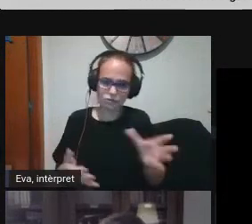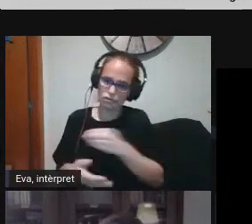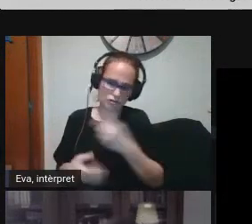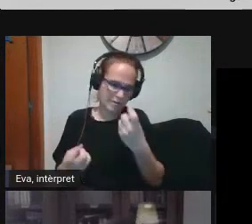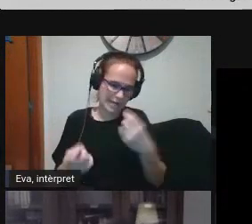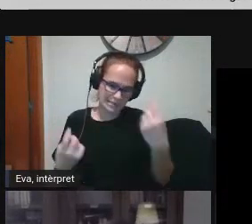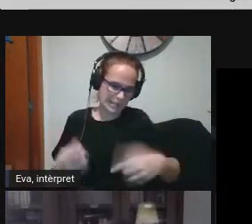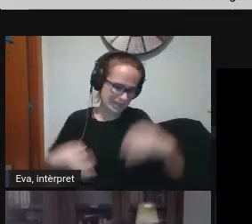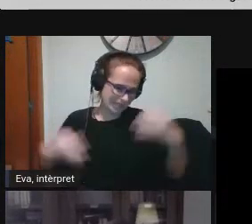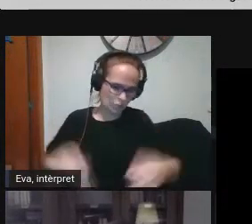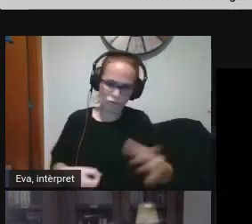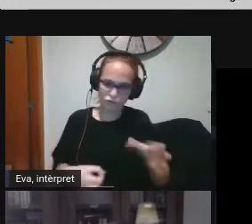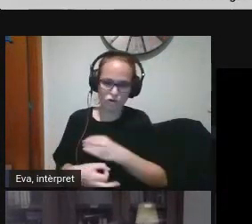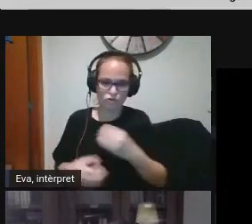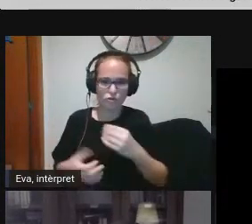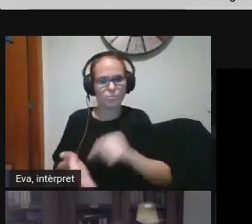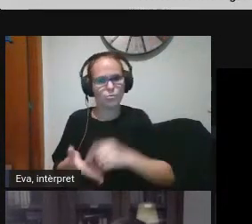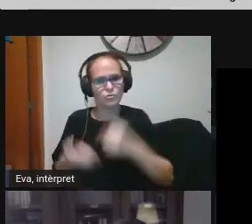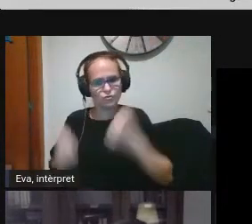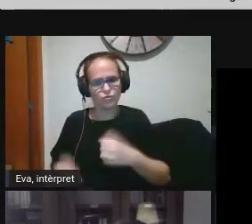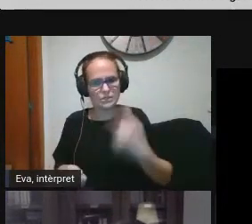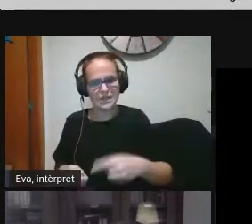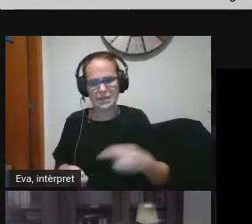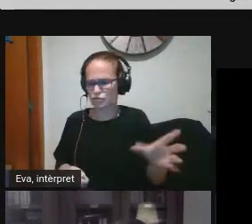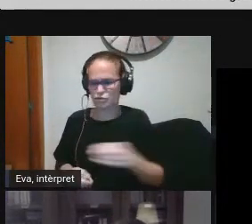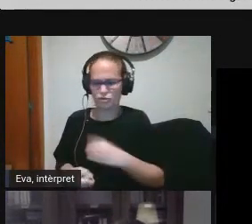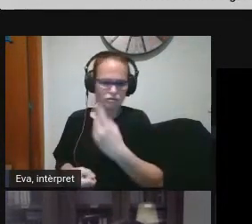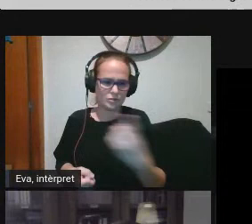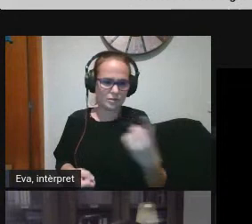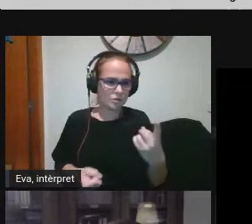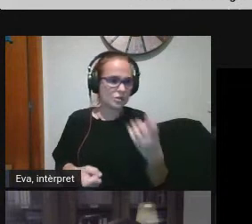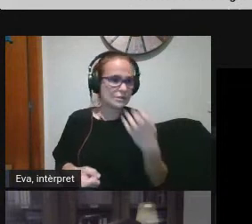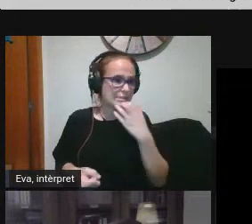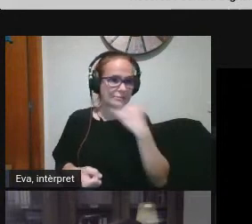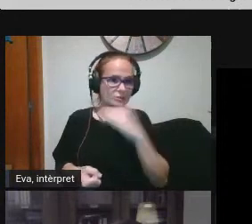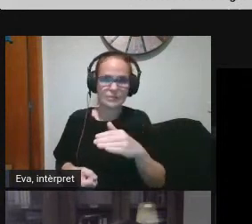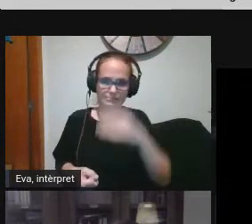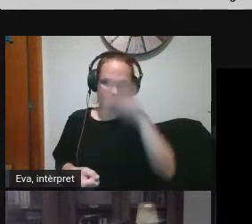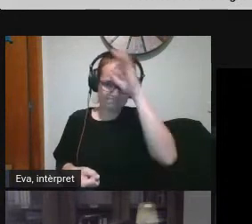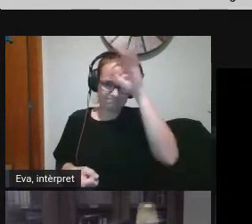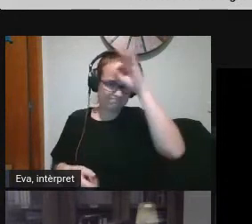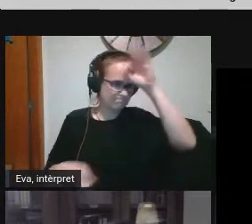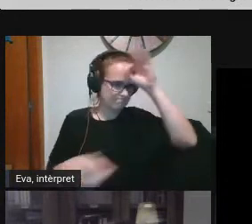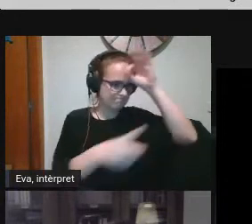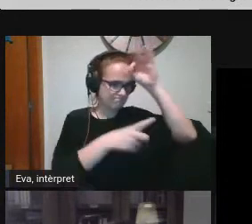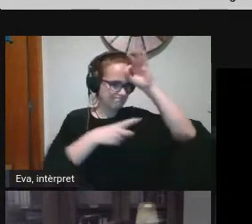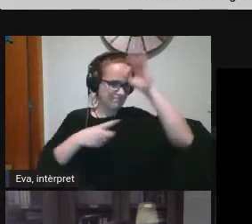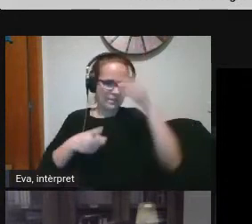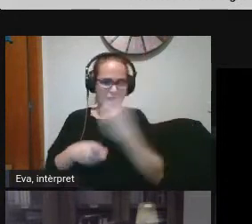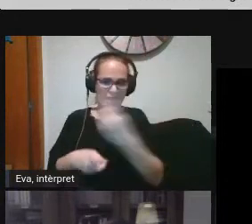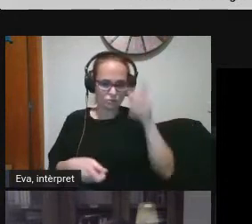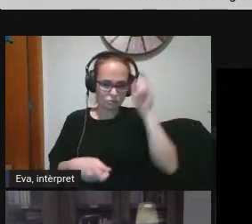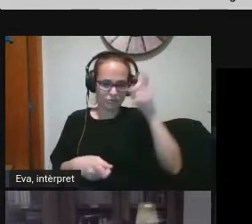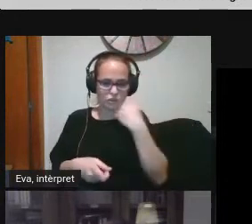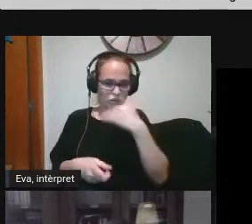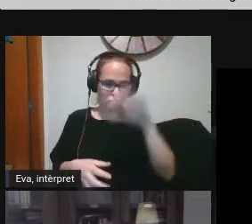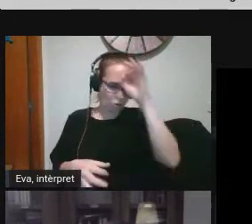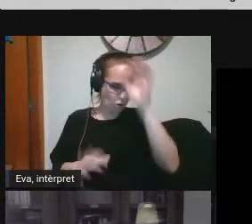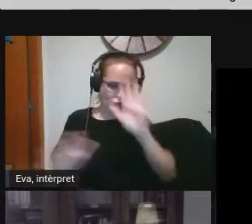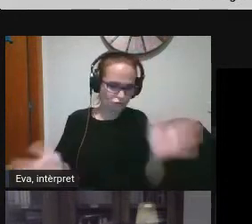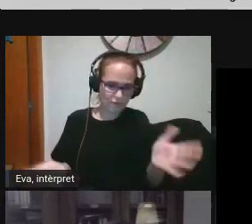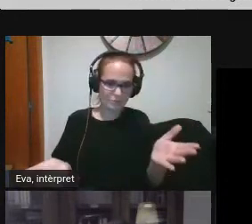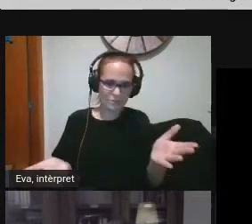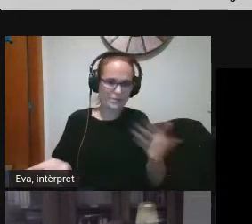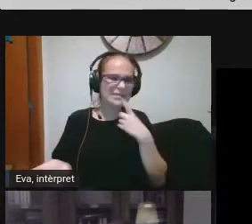mancances i tot segur que tenim punts forts difícilment puc col·laborar jo amb que el centre vagi vagi més endavant llavors aquesta rúbrica